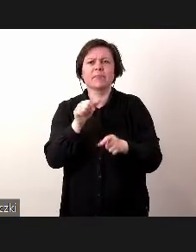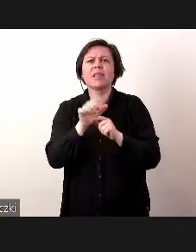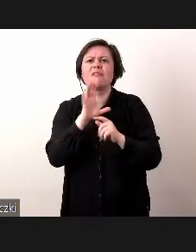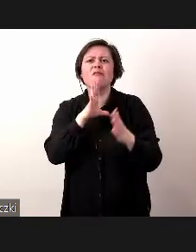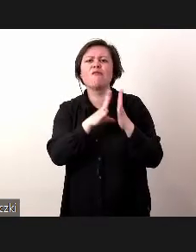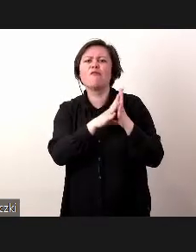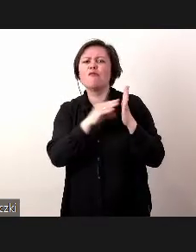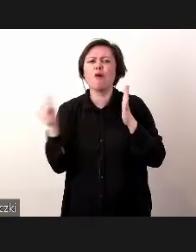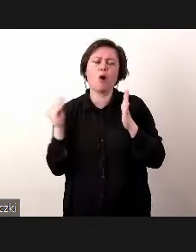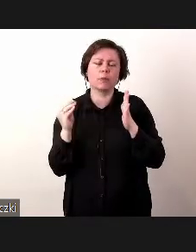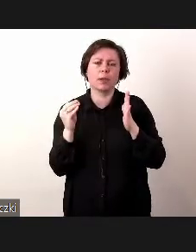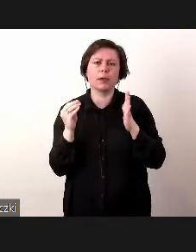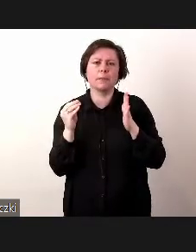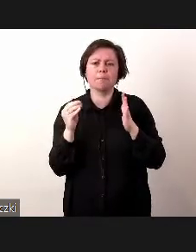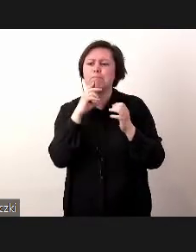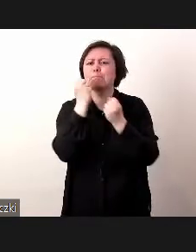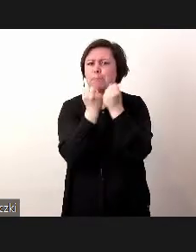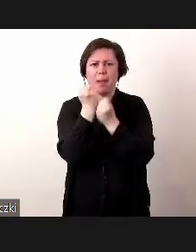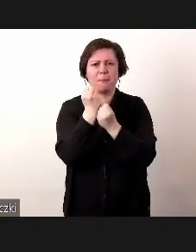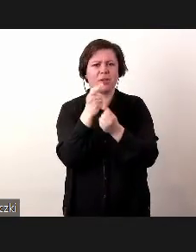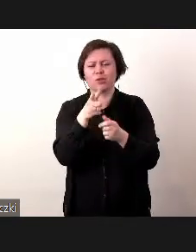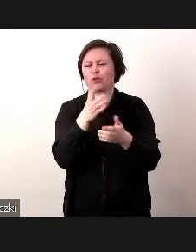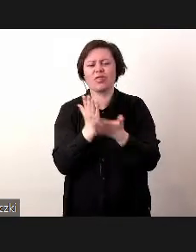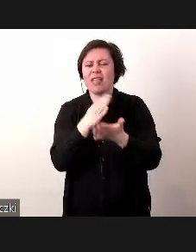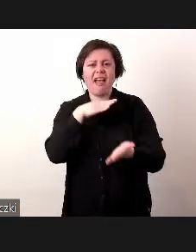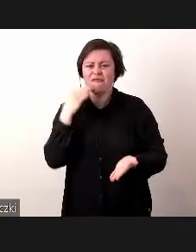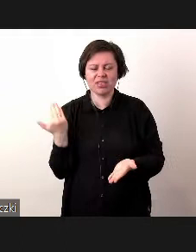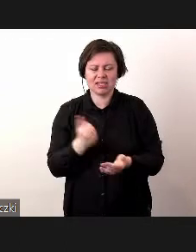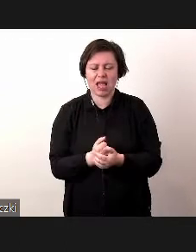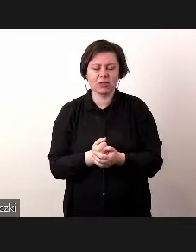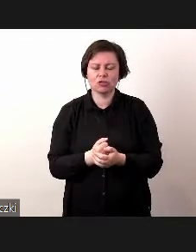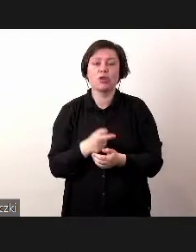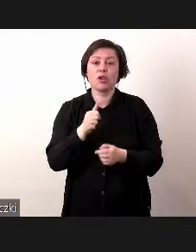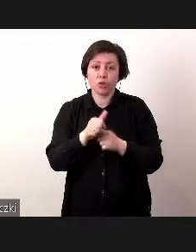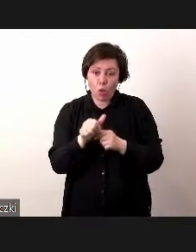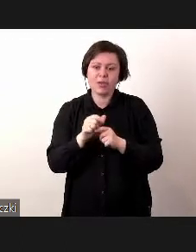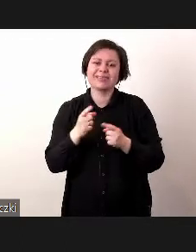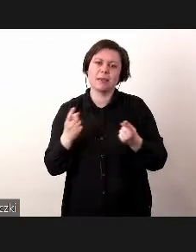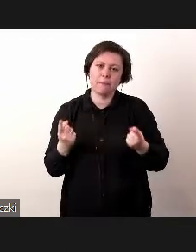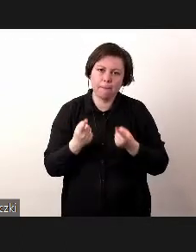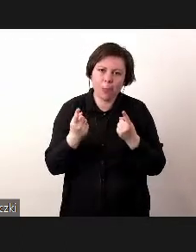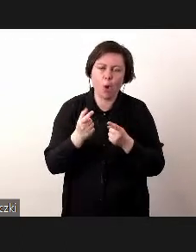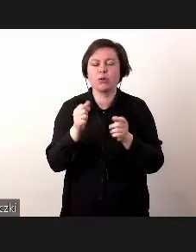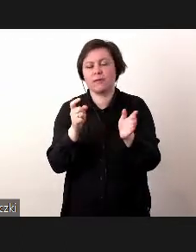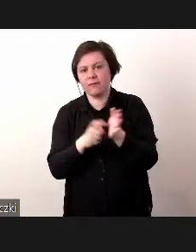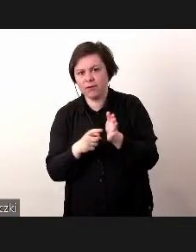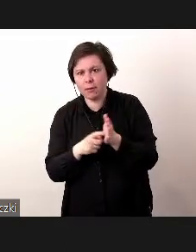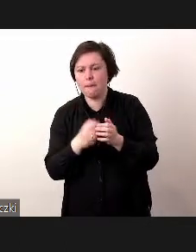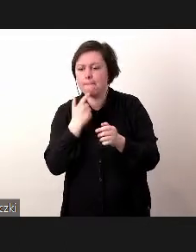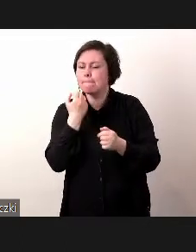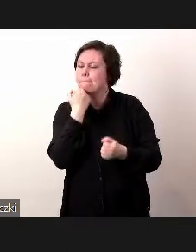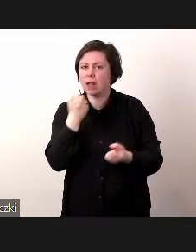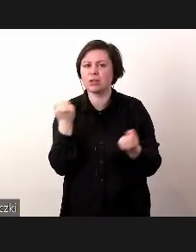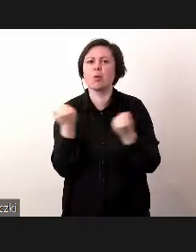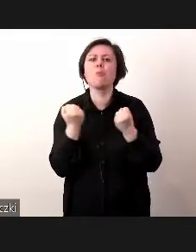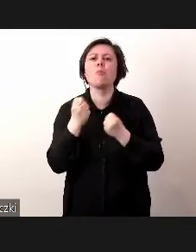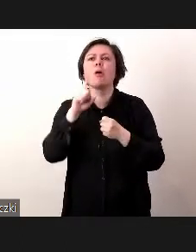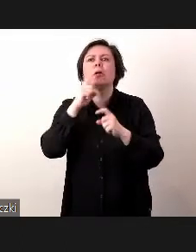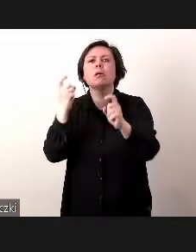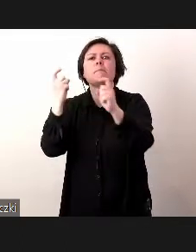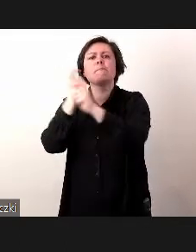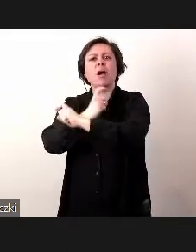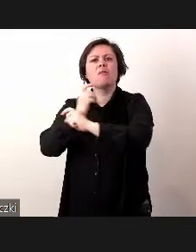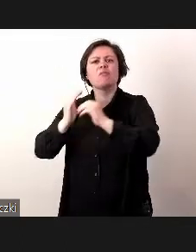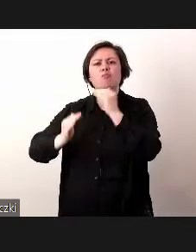formie papierowej. To oczywiście jest popularne i wymagane bardzo mocno w krajach takich